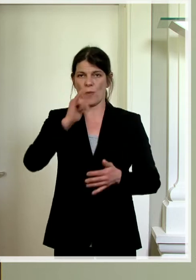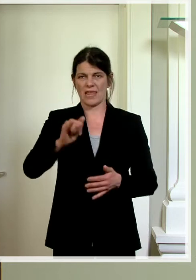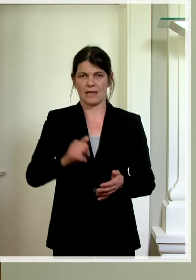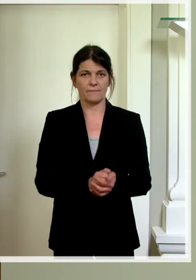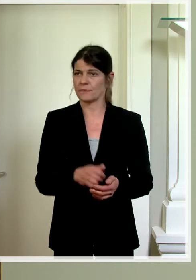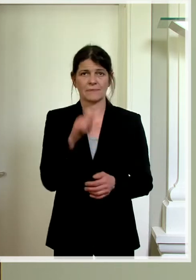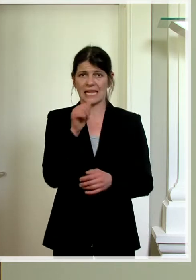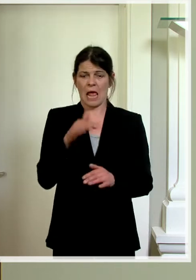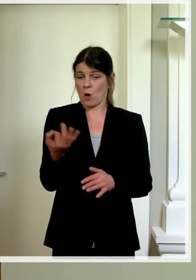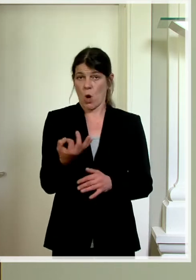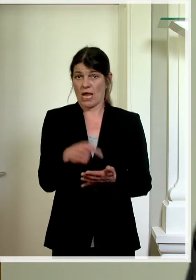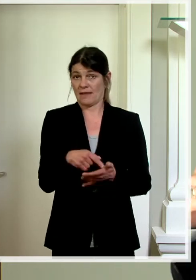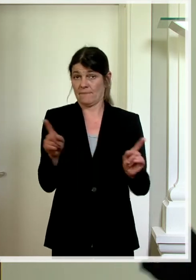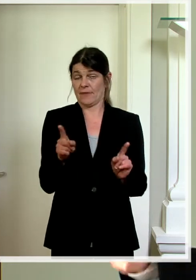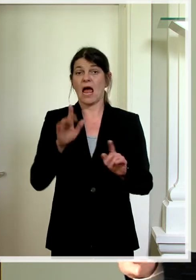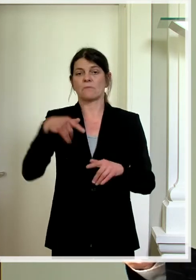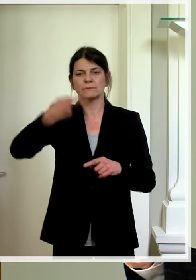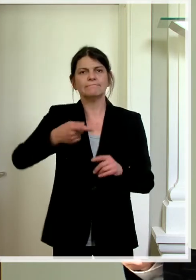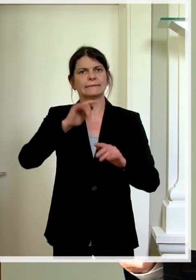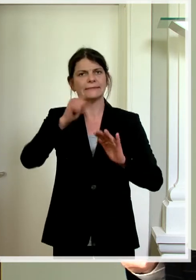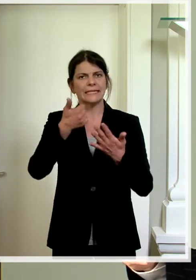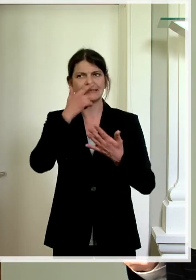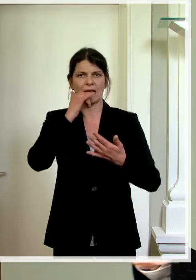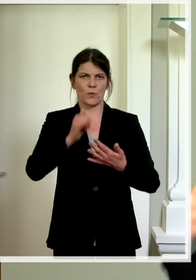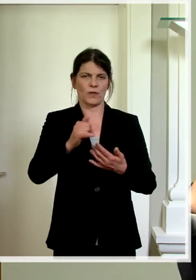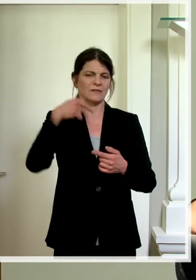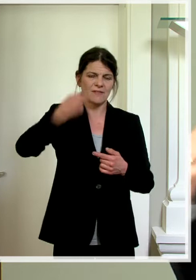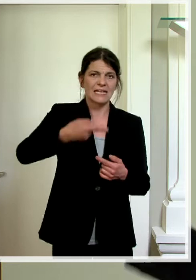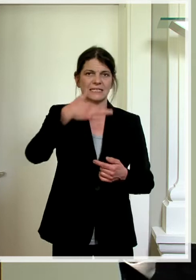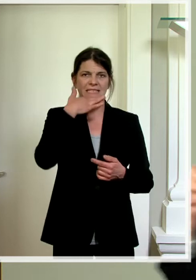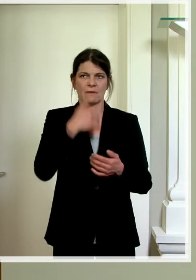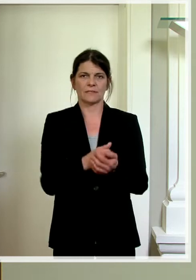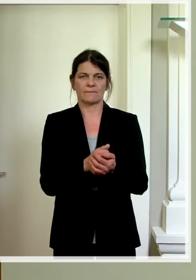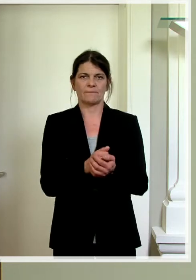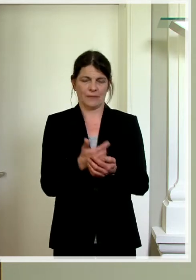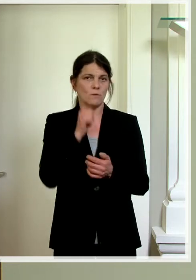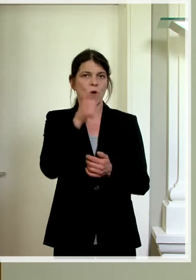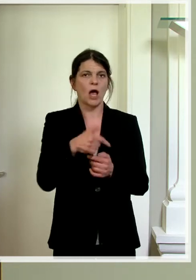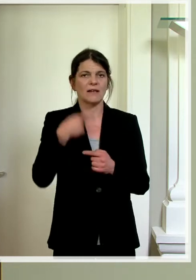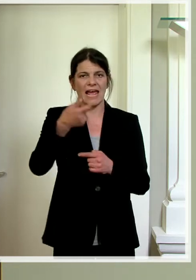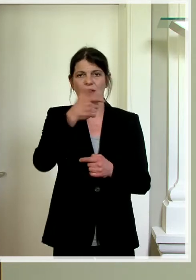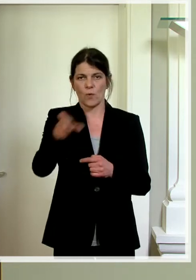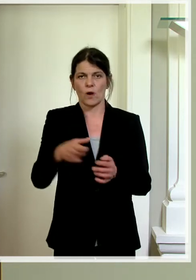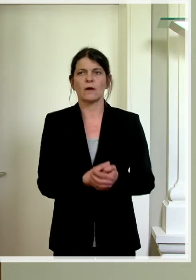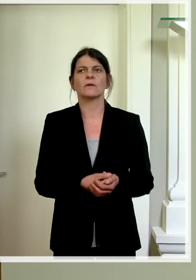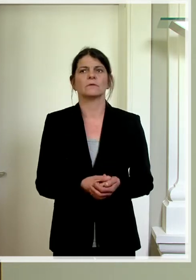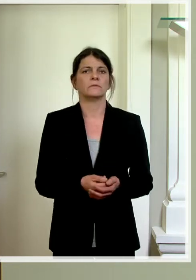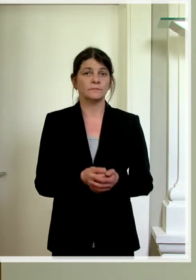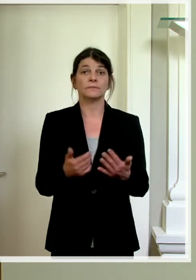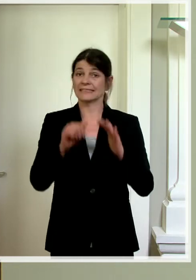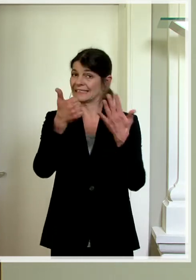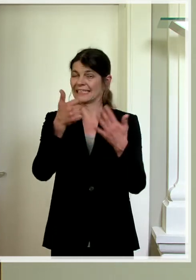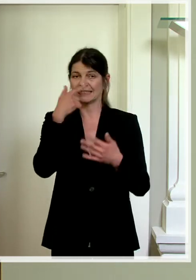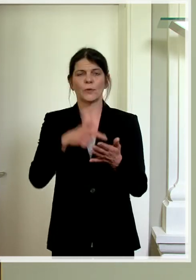Genau. Nicht ab heute, sondern ab dem kommenden Samstag, also morgen in einer Woche. Das wäre dann am... Der 6.